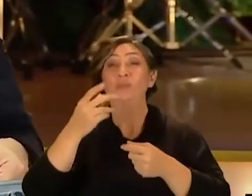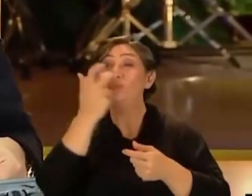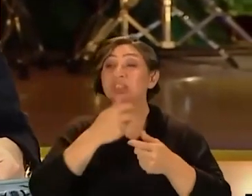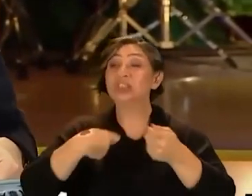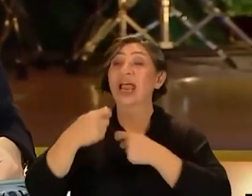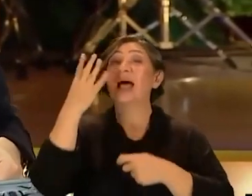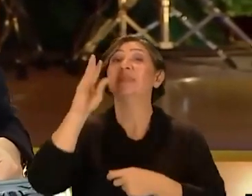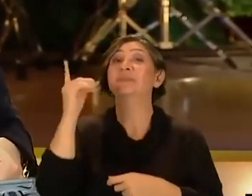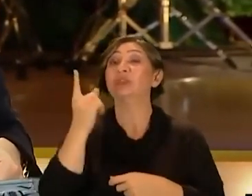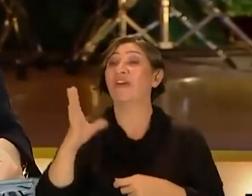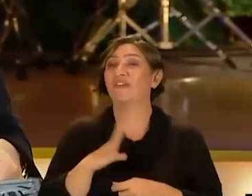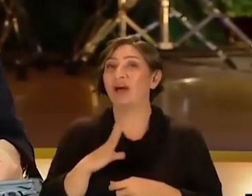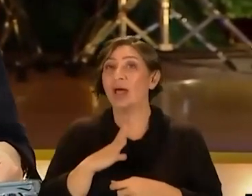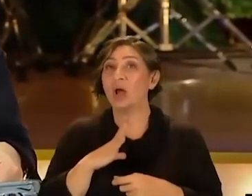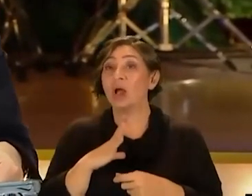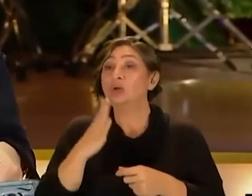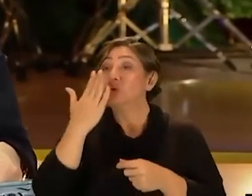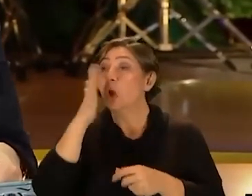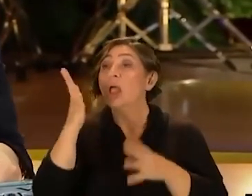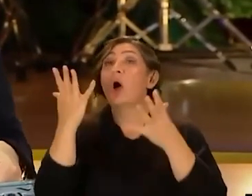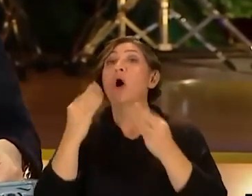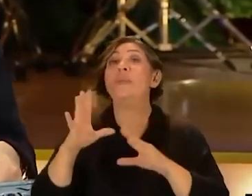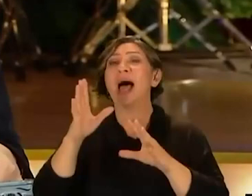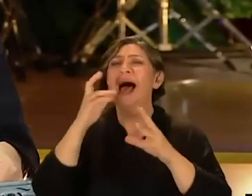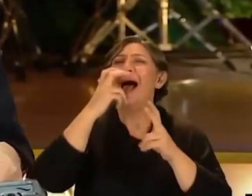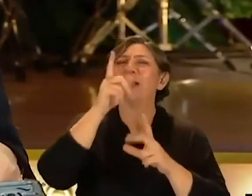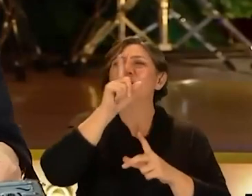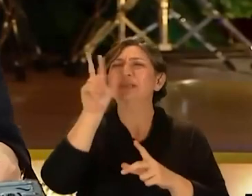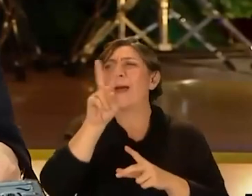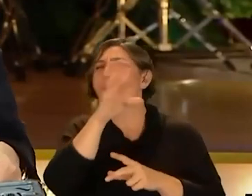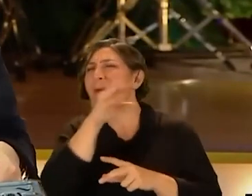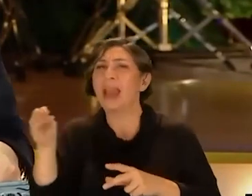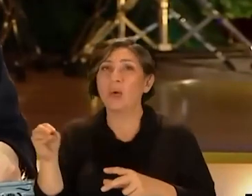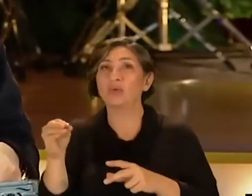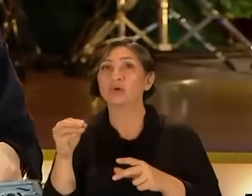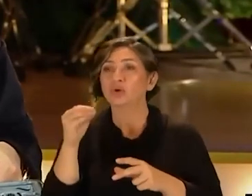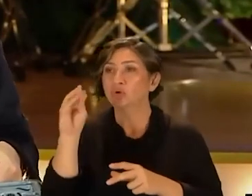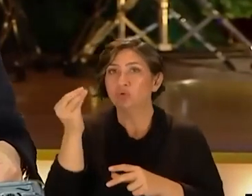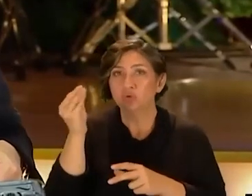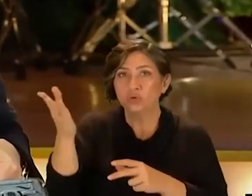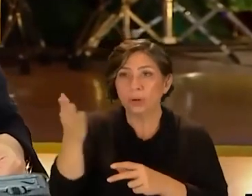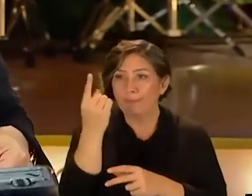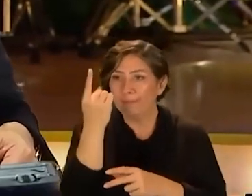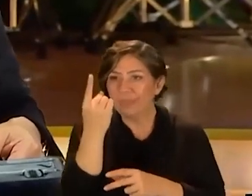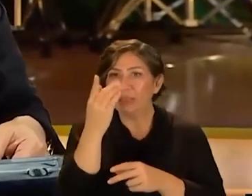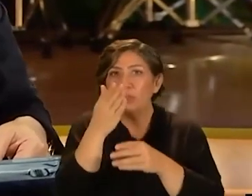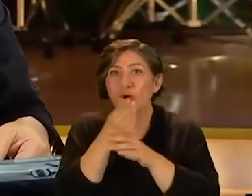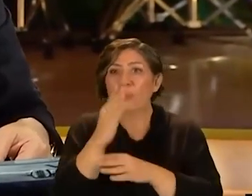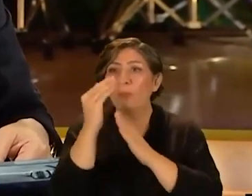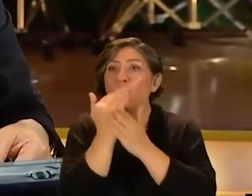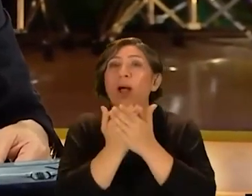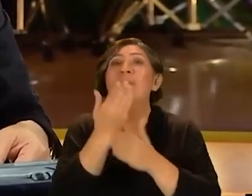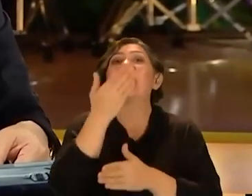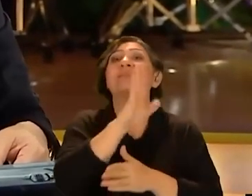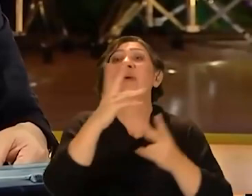şirketlerinin Anlamadığı bir şey var Organik olmayan bir şey 120 milyon falan Çocukla bir tane doğru